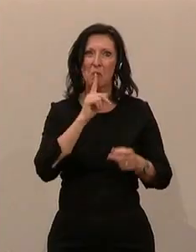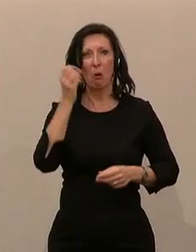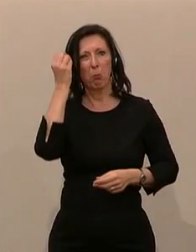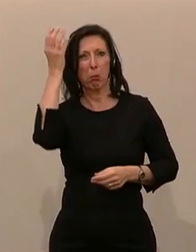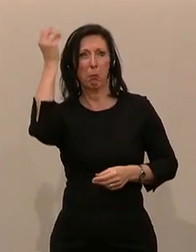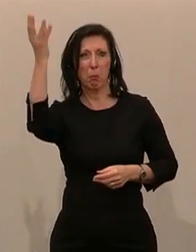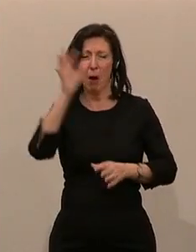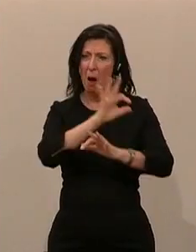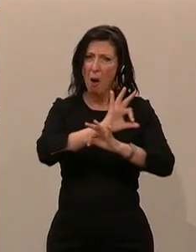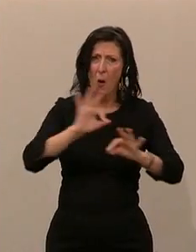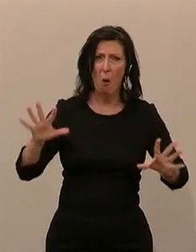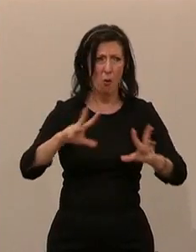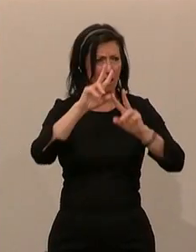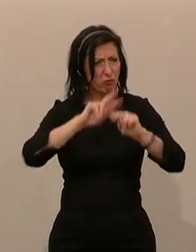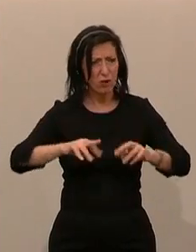haben.